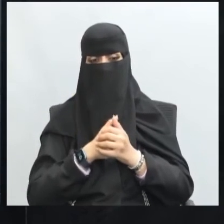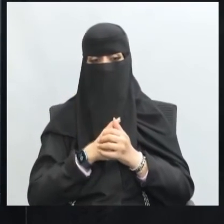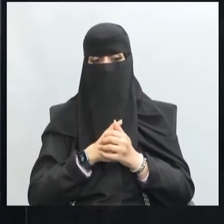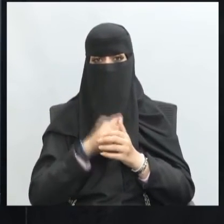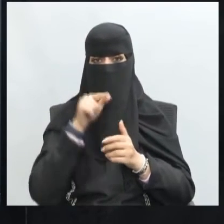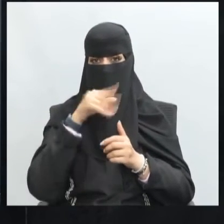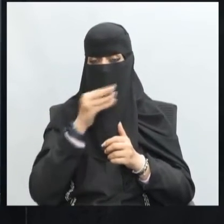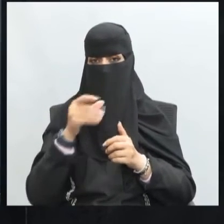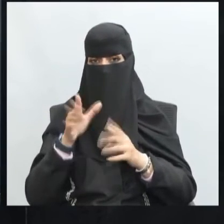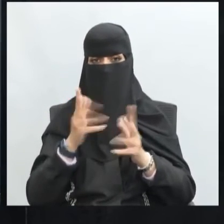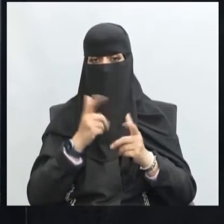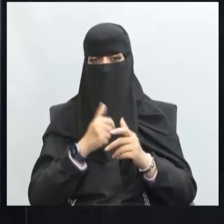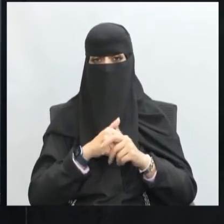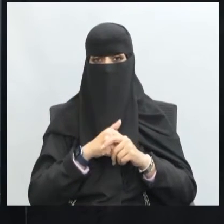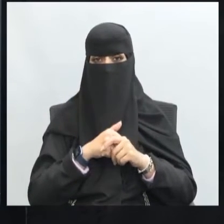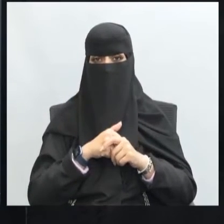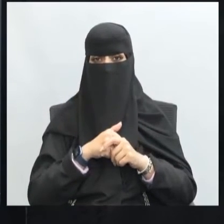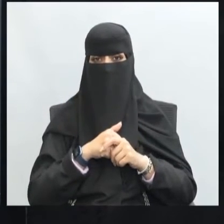وأبنائه